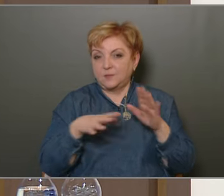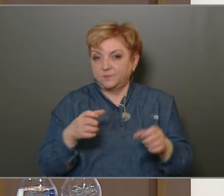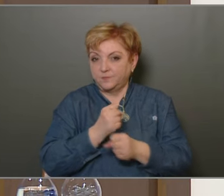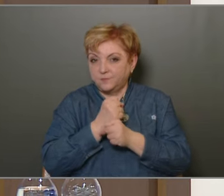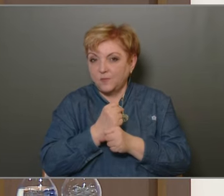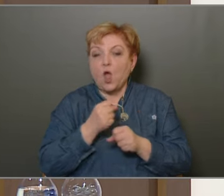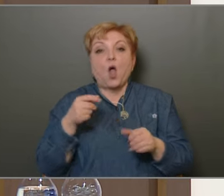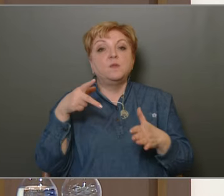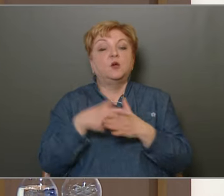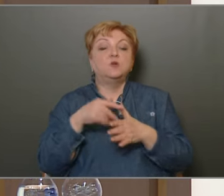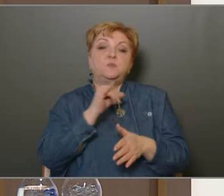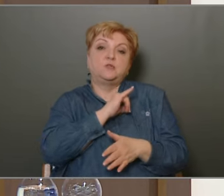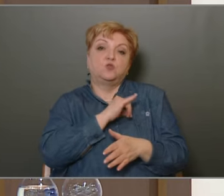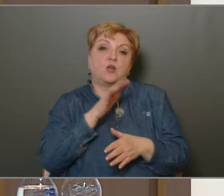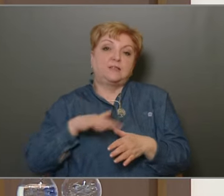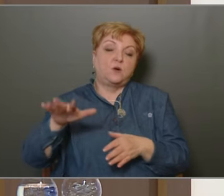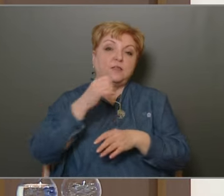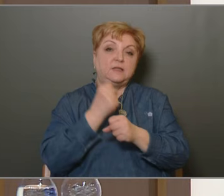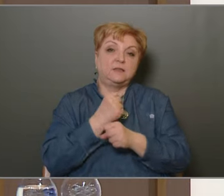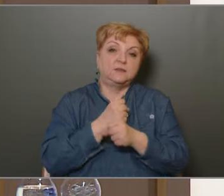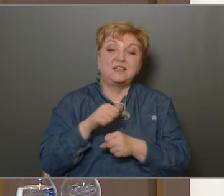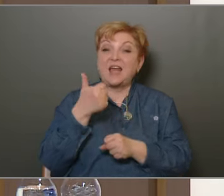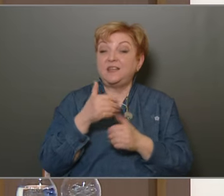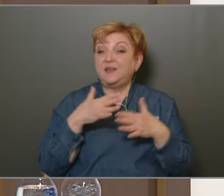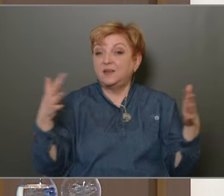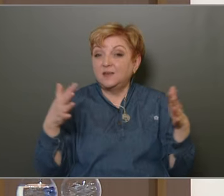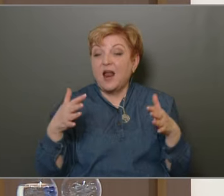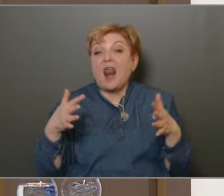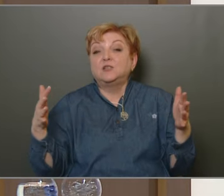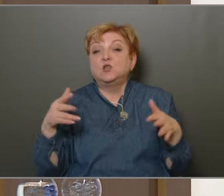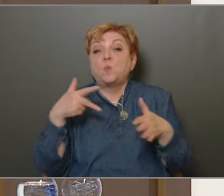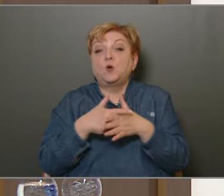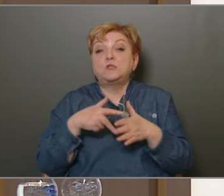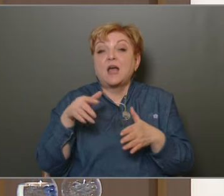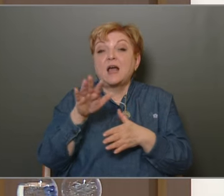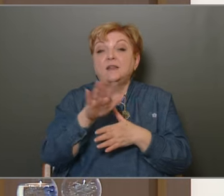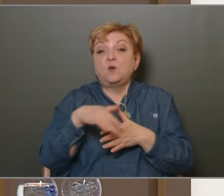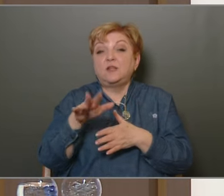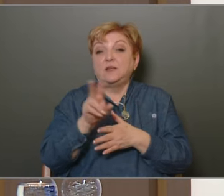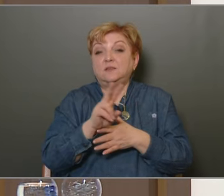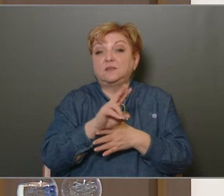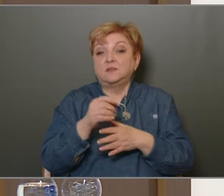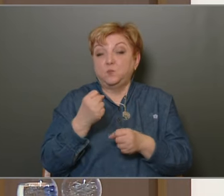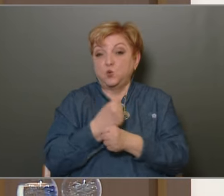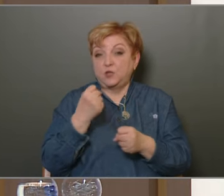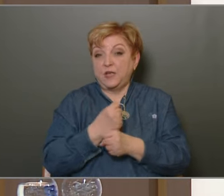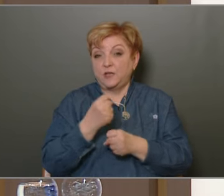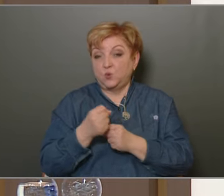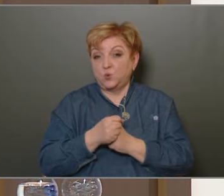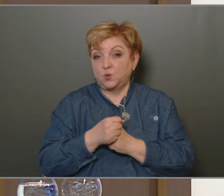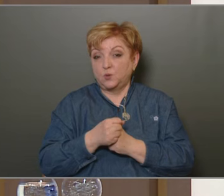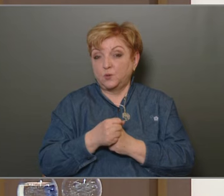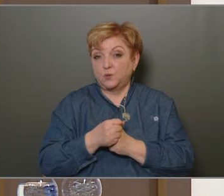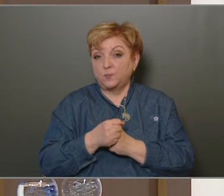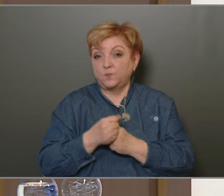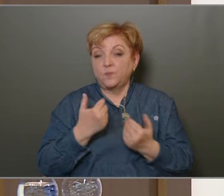a közbiztonság kapcsánat tudunk tenni. Egyik legnagyobb köztöztetése felügyeletet működtetjük a városban, 80-an a kevletek között, 89